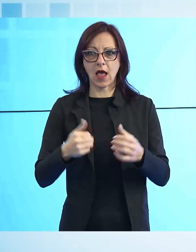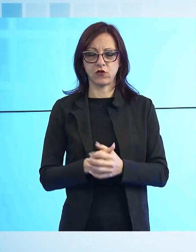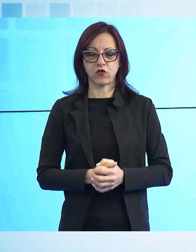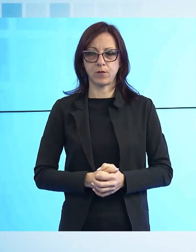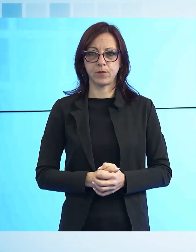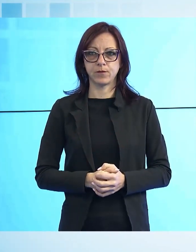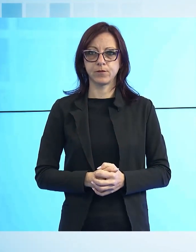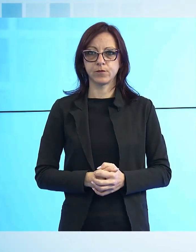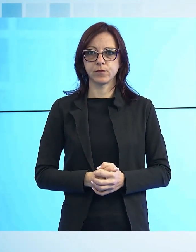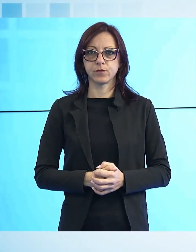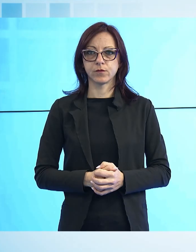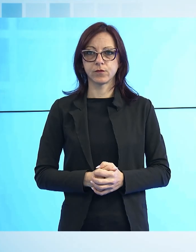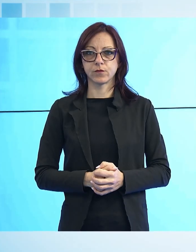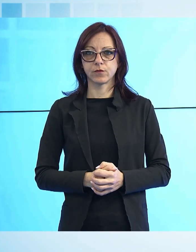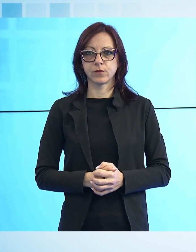Stato.